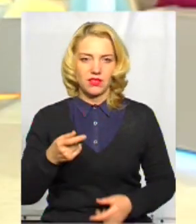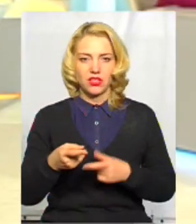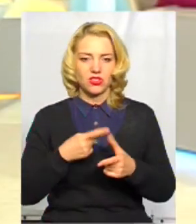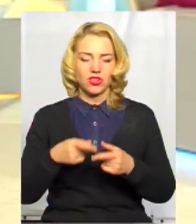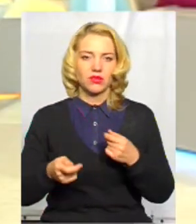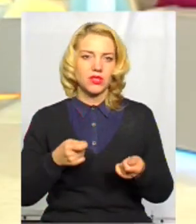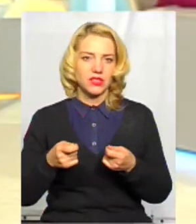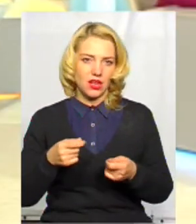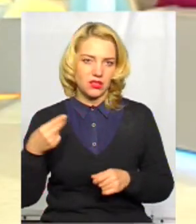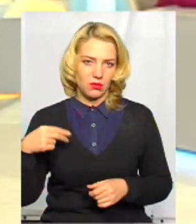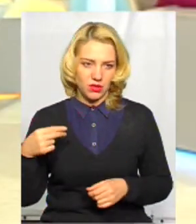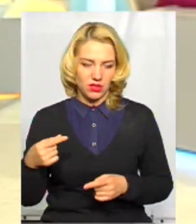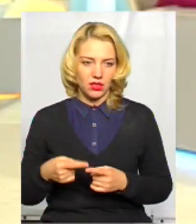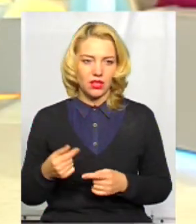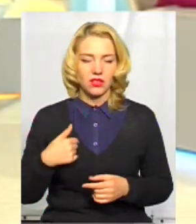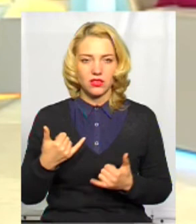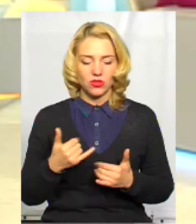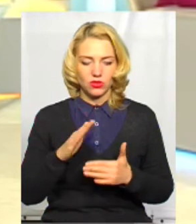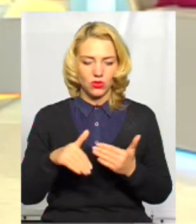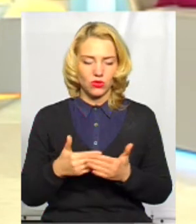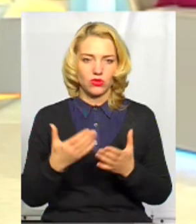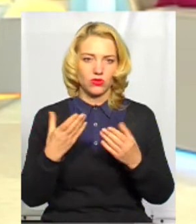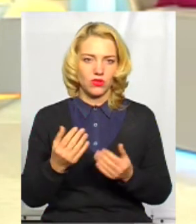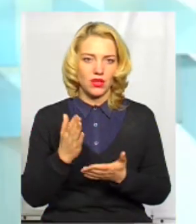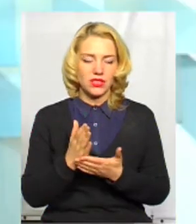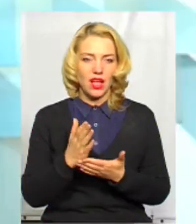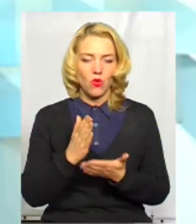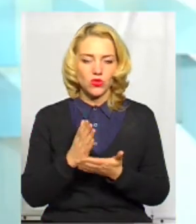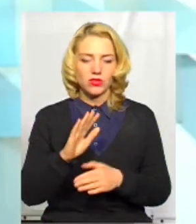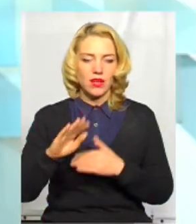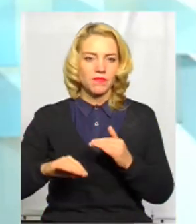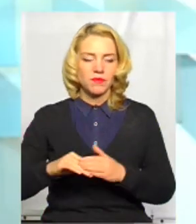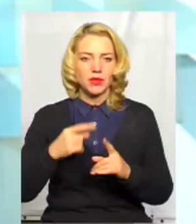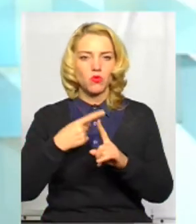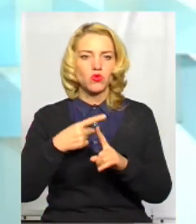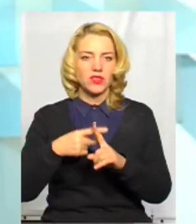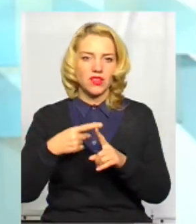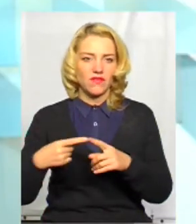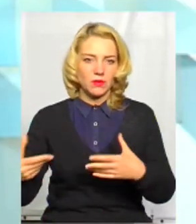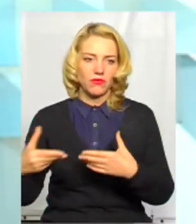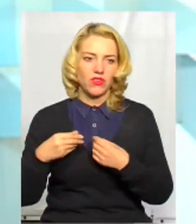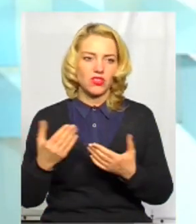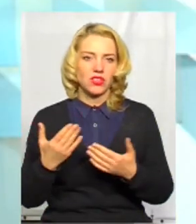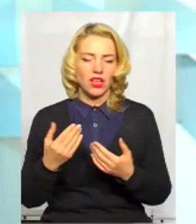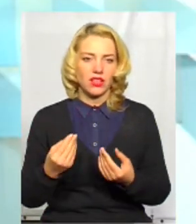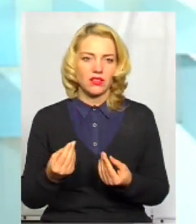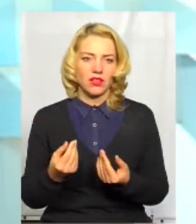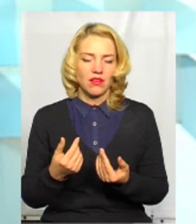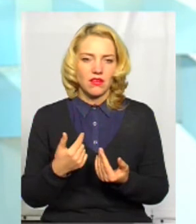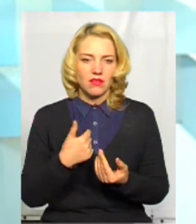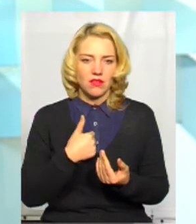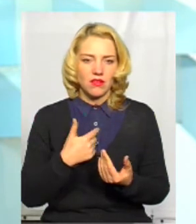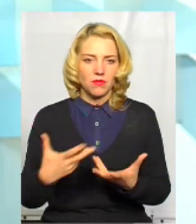І я можу вам сказати, я був, я знаходжуся до сьогоднішнього дня під враженням, під тим позитивним враженням, яке на мене справив президент